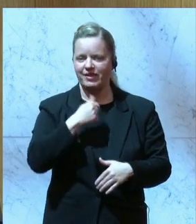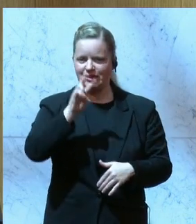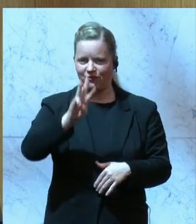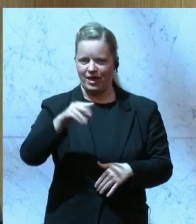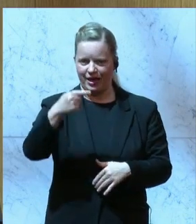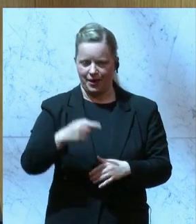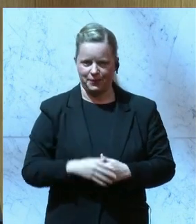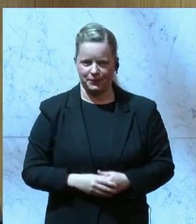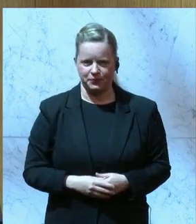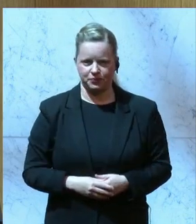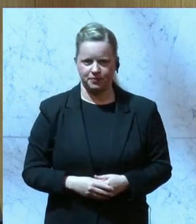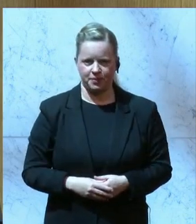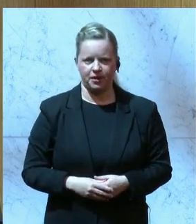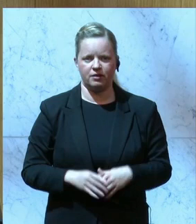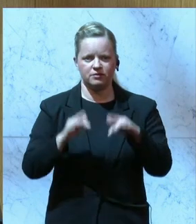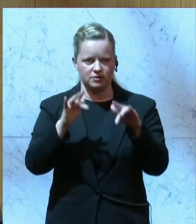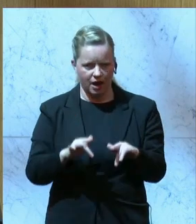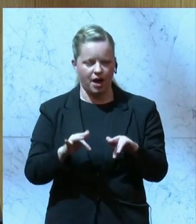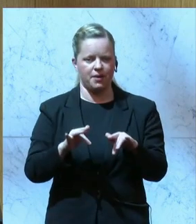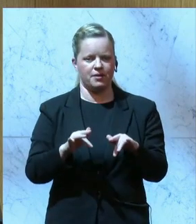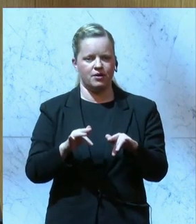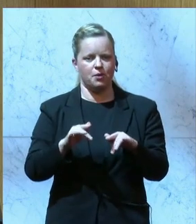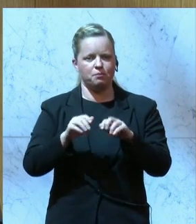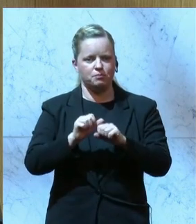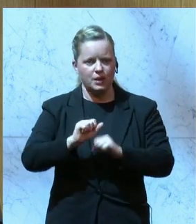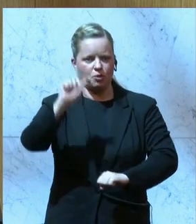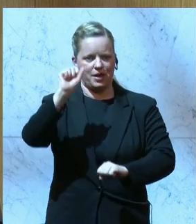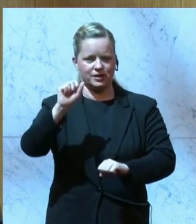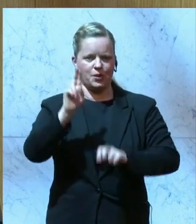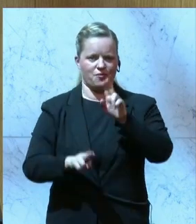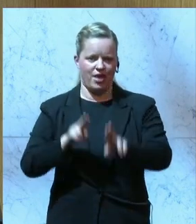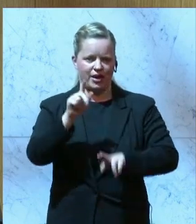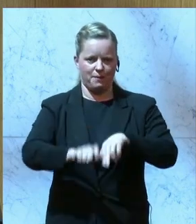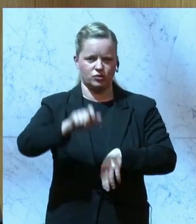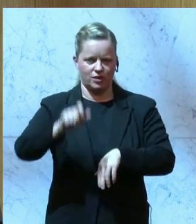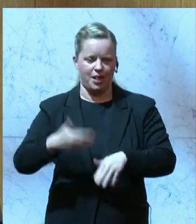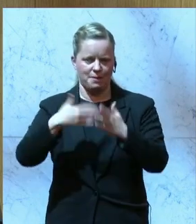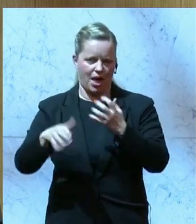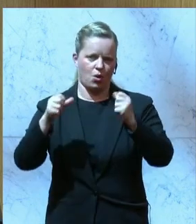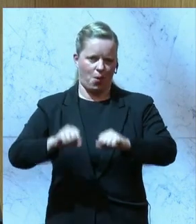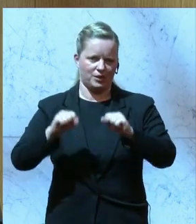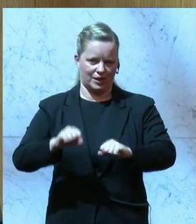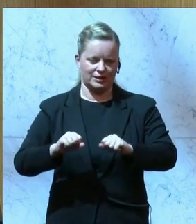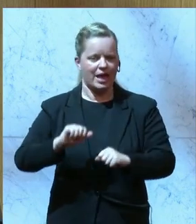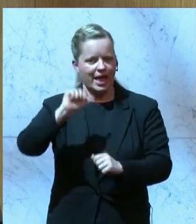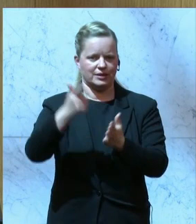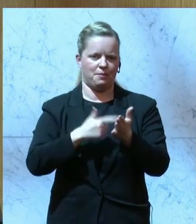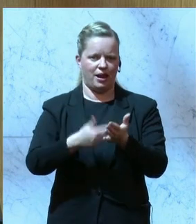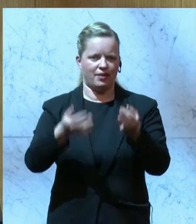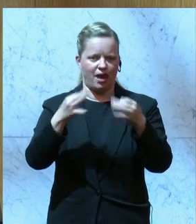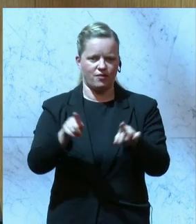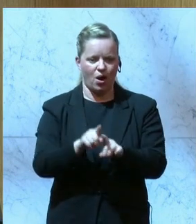Mehr Kompetenzen für diplomiertes Pflegepersonal das erste Mal. Dürfen Sie nun auch die